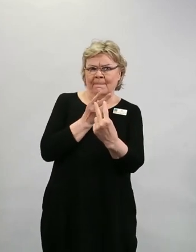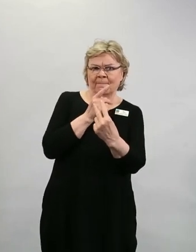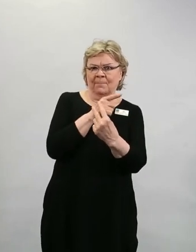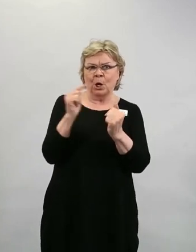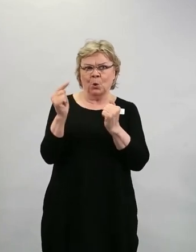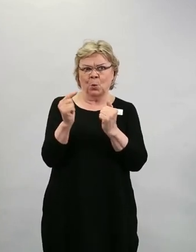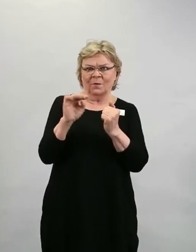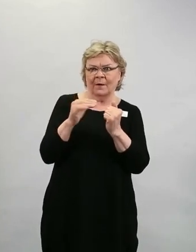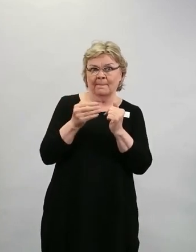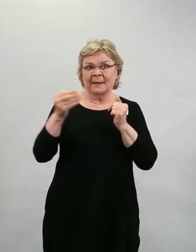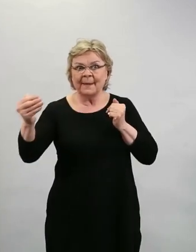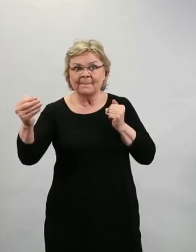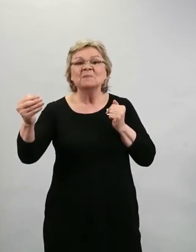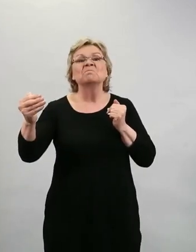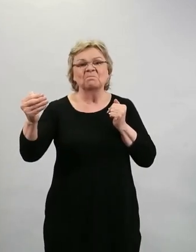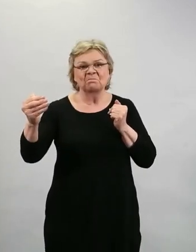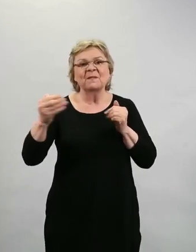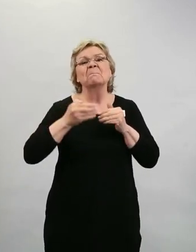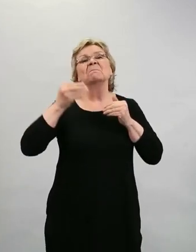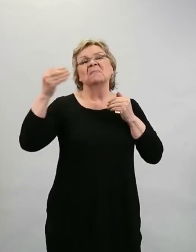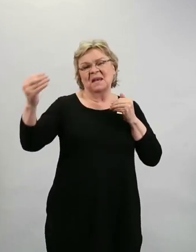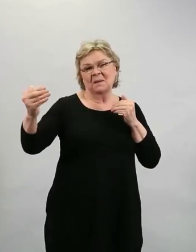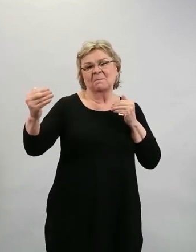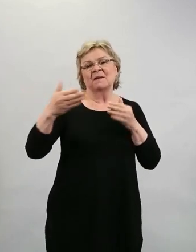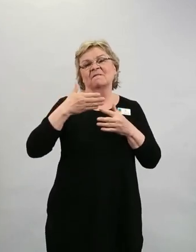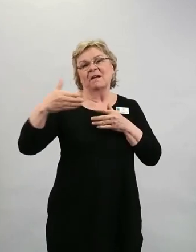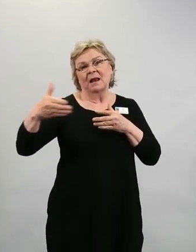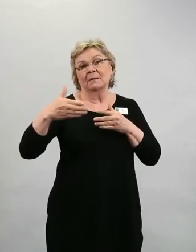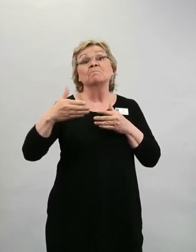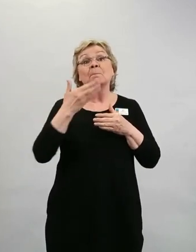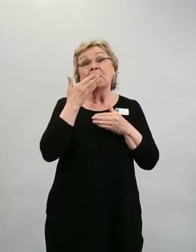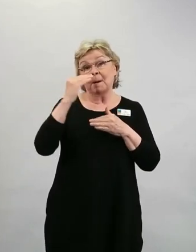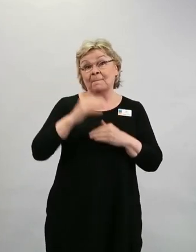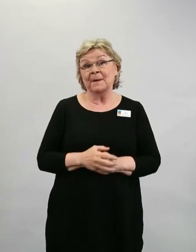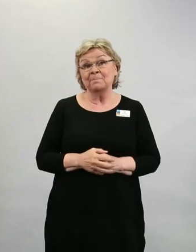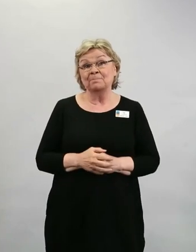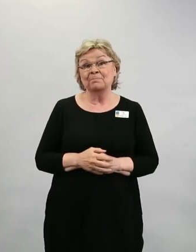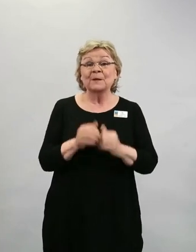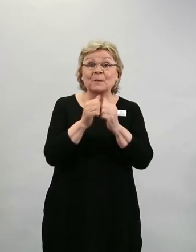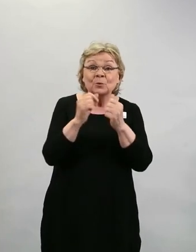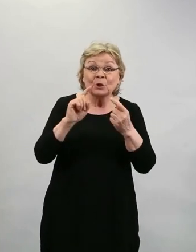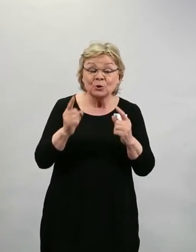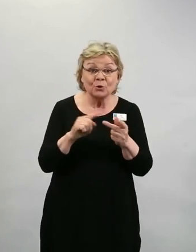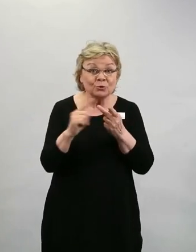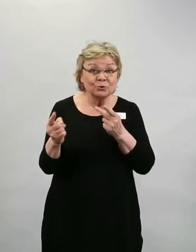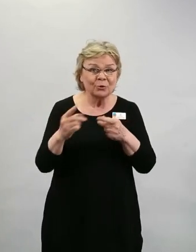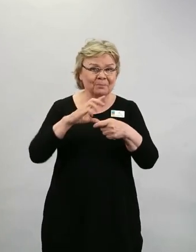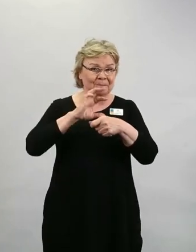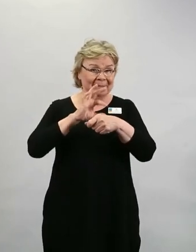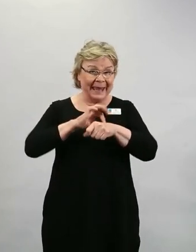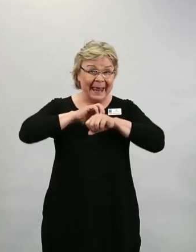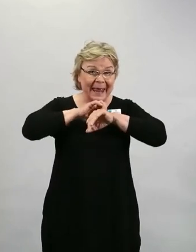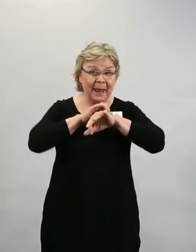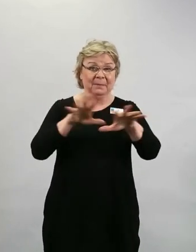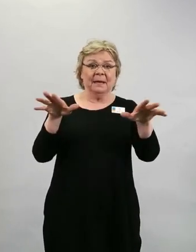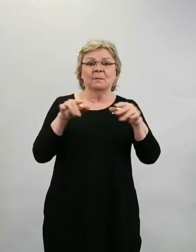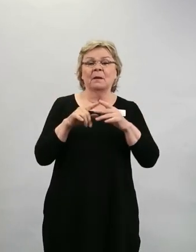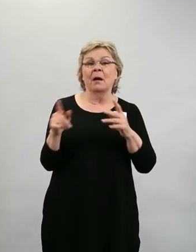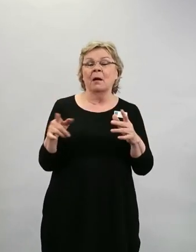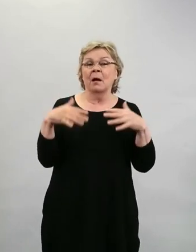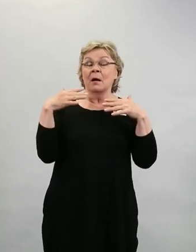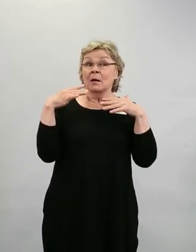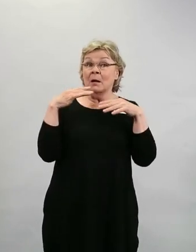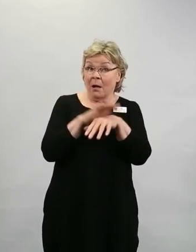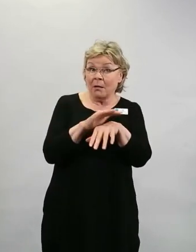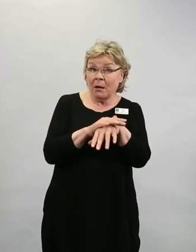parempi. Tietysti siinä on se kysymys sitten, että jos ollaan hyvin hankalassa epidemiatilanteessa, missä on paljon virusta liikenteessä ja